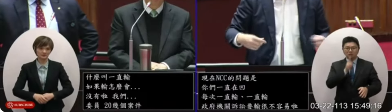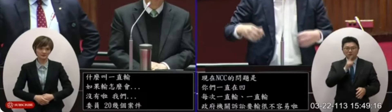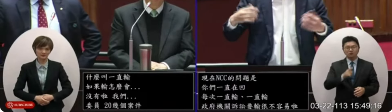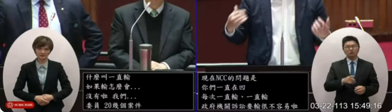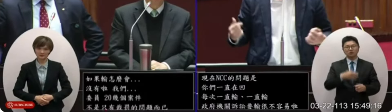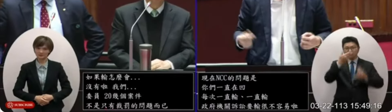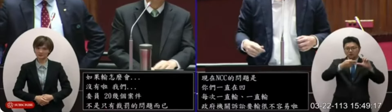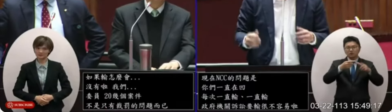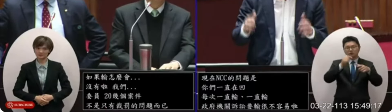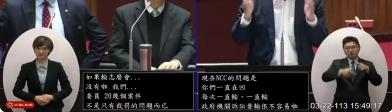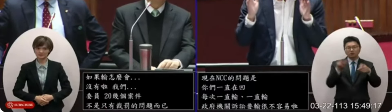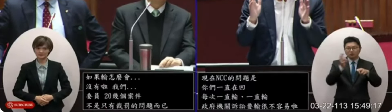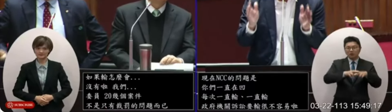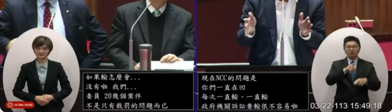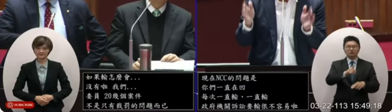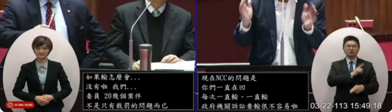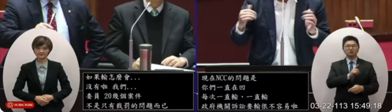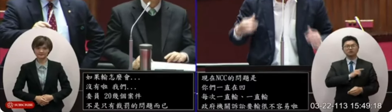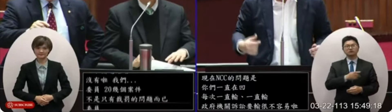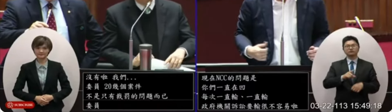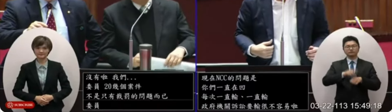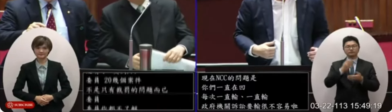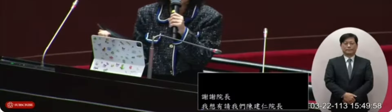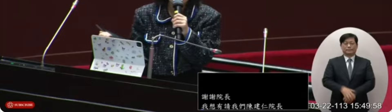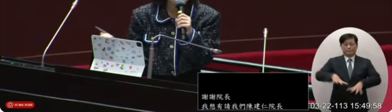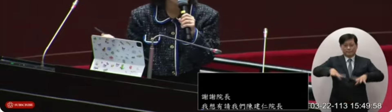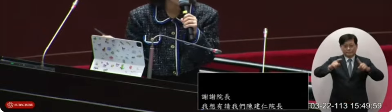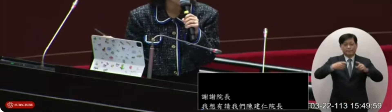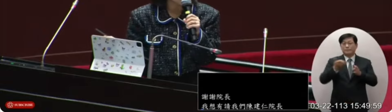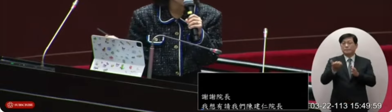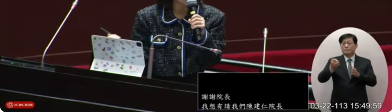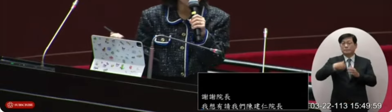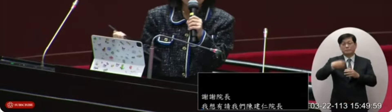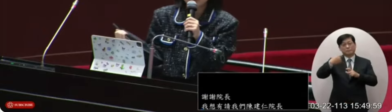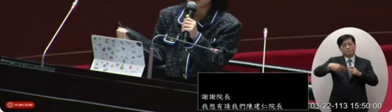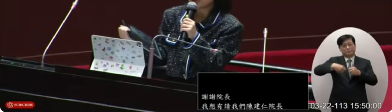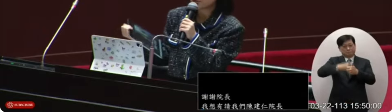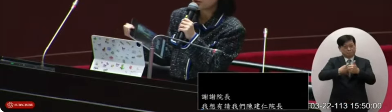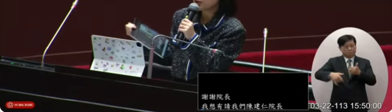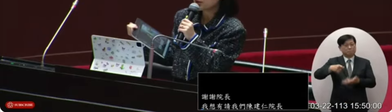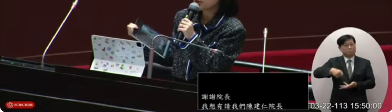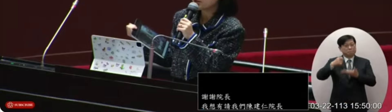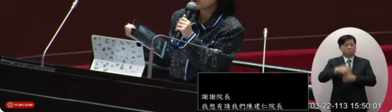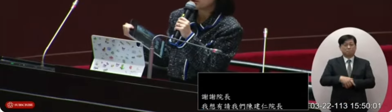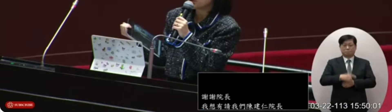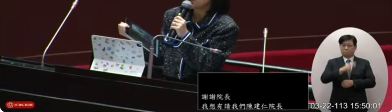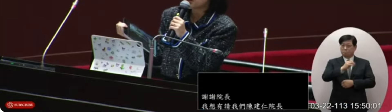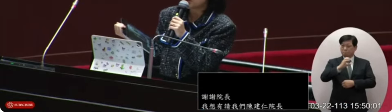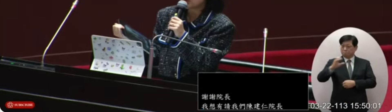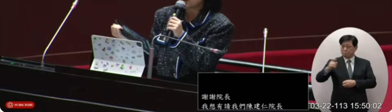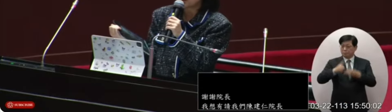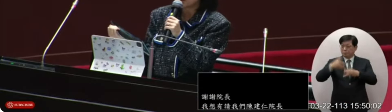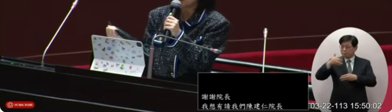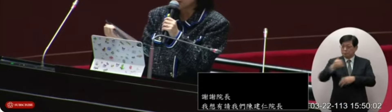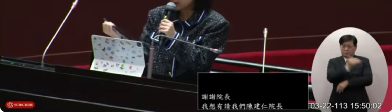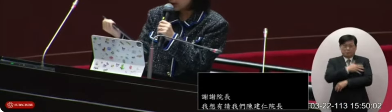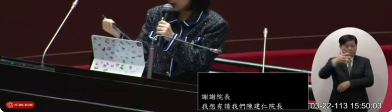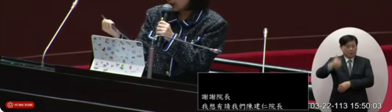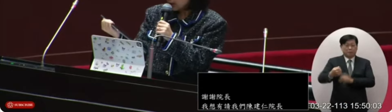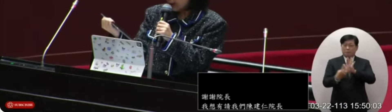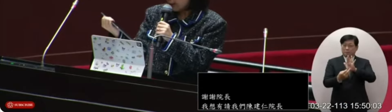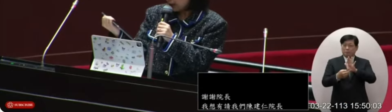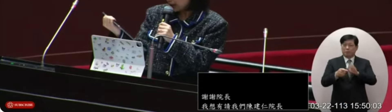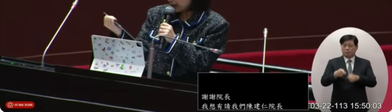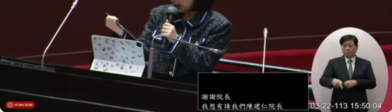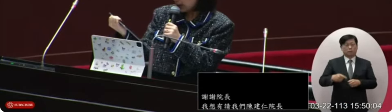一大堆沒有我們勝訴啊好首先喔剛才業員之委員講說呢這個NCC主委陳耀翔